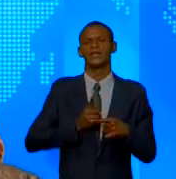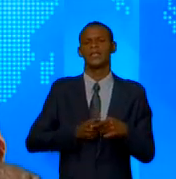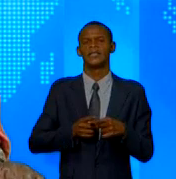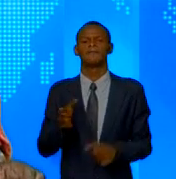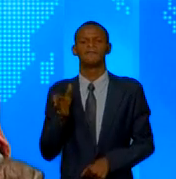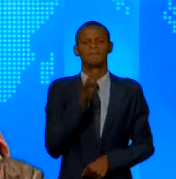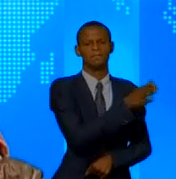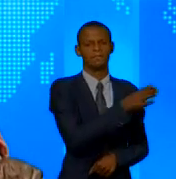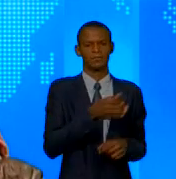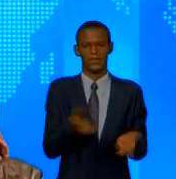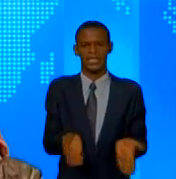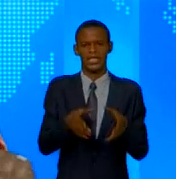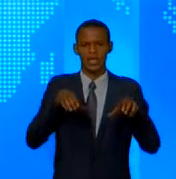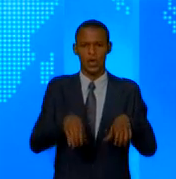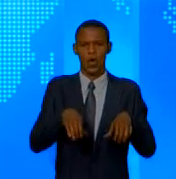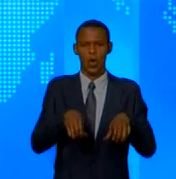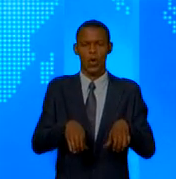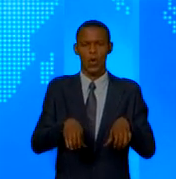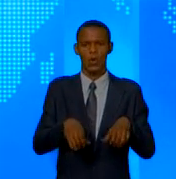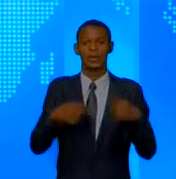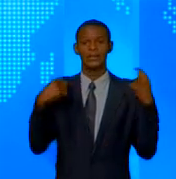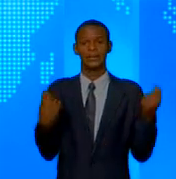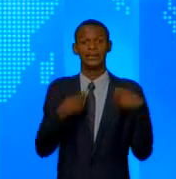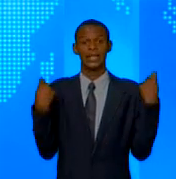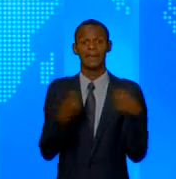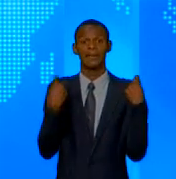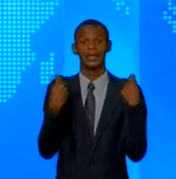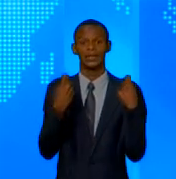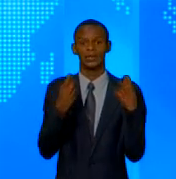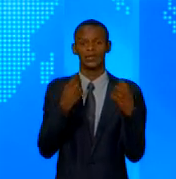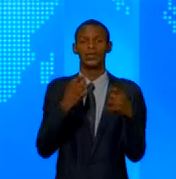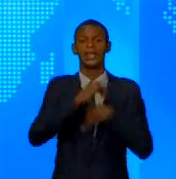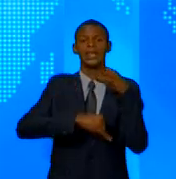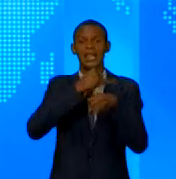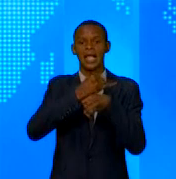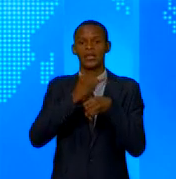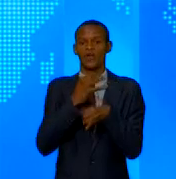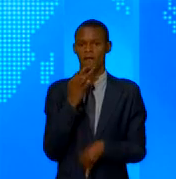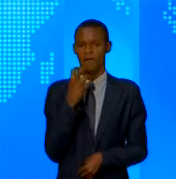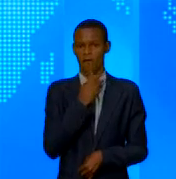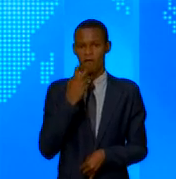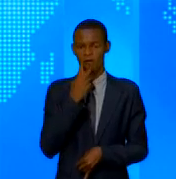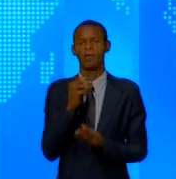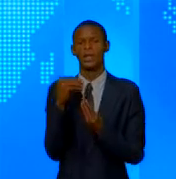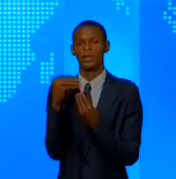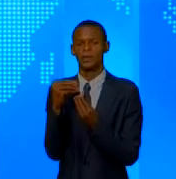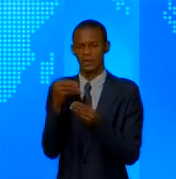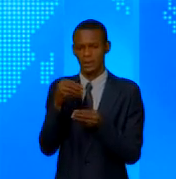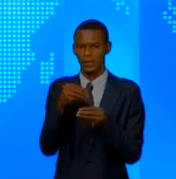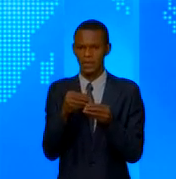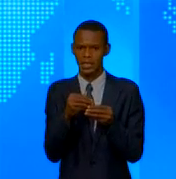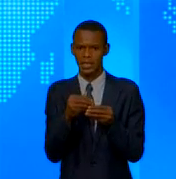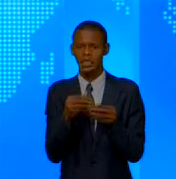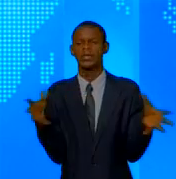Et en RDC, cette célébration a été marquée par la remise officielle des diplômes au terme d'une formation ouverte à